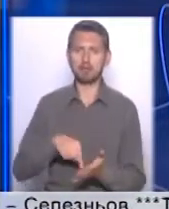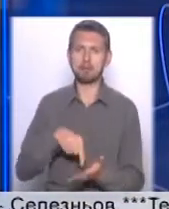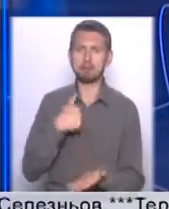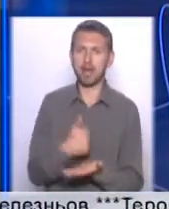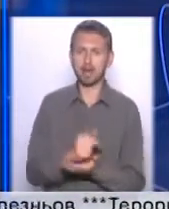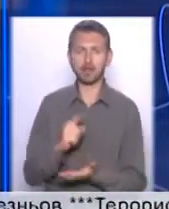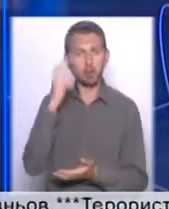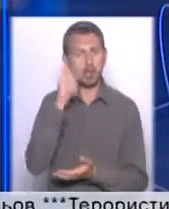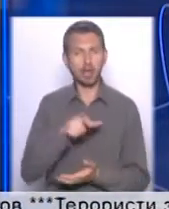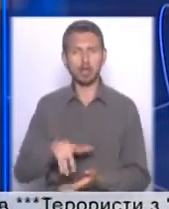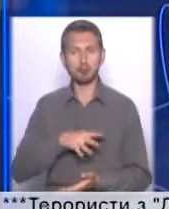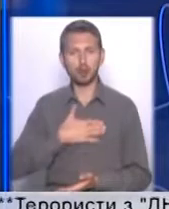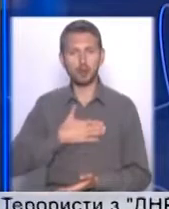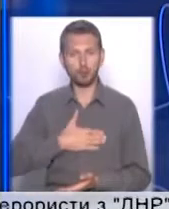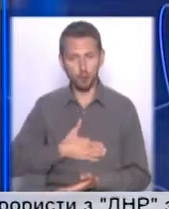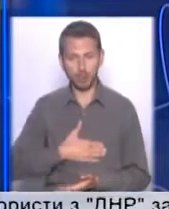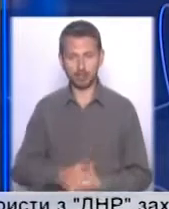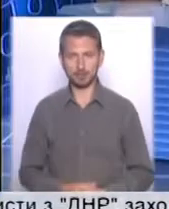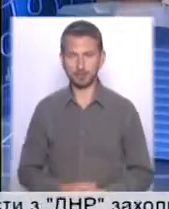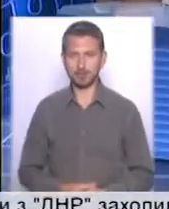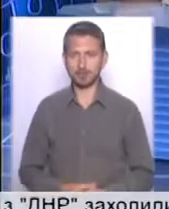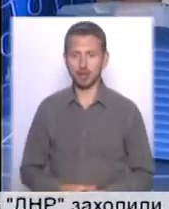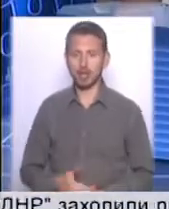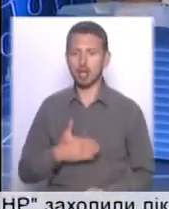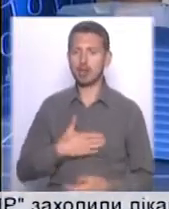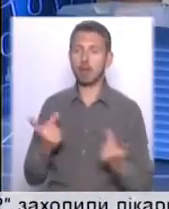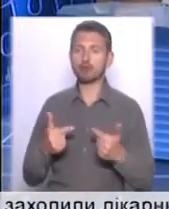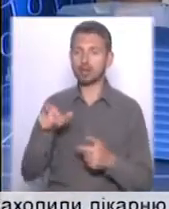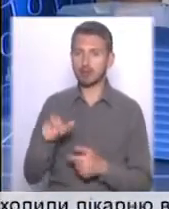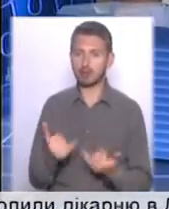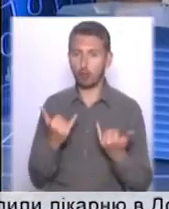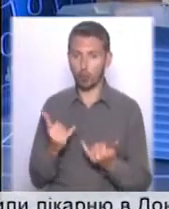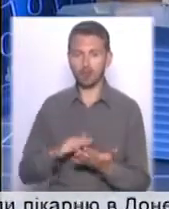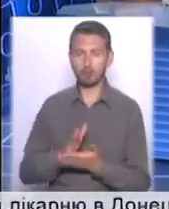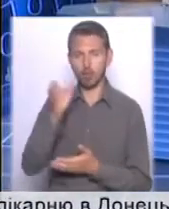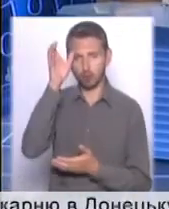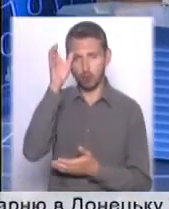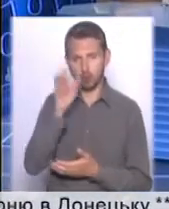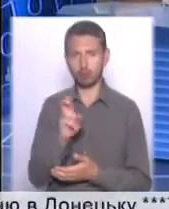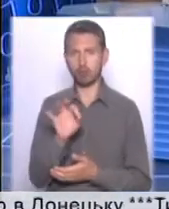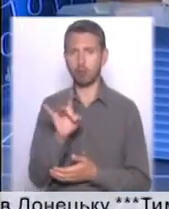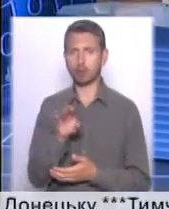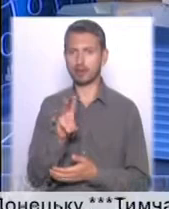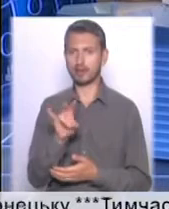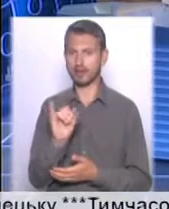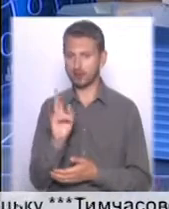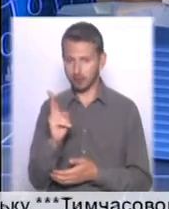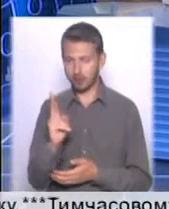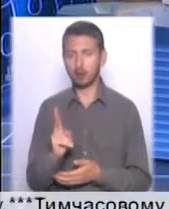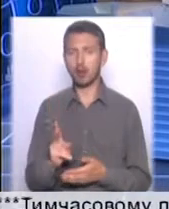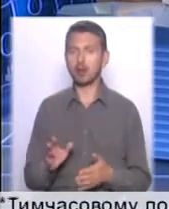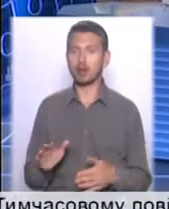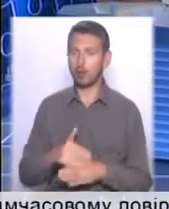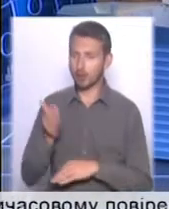кияни були задоволені, як мінімум. Я із задоволенням представляю гостя нашої програми, це політолог Руслан Бортнік. Пане Руслане, добровечора, дякую, що